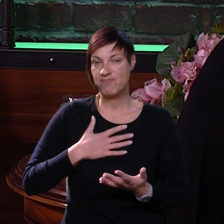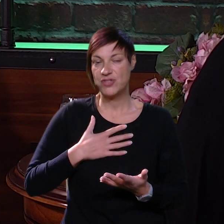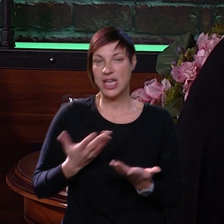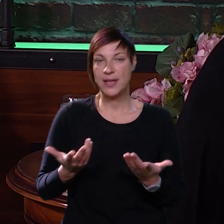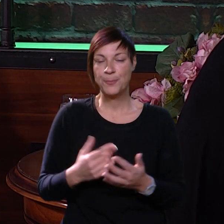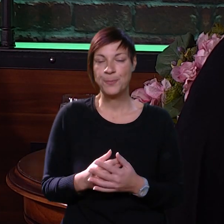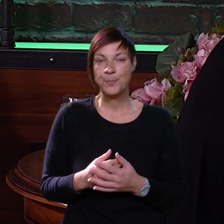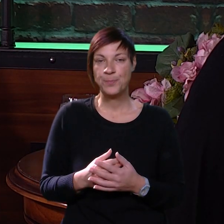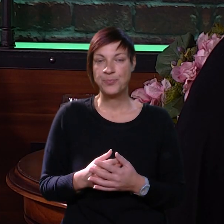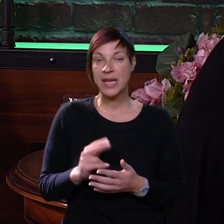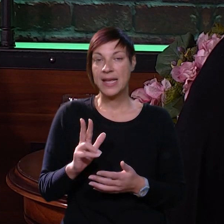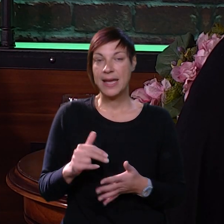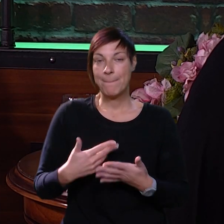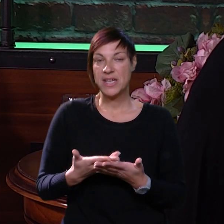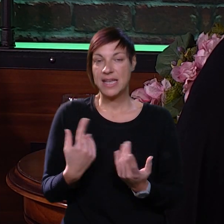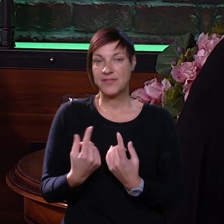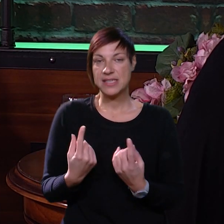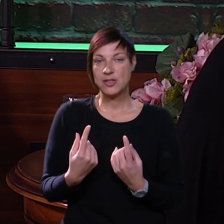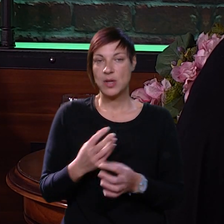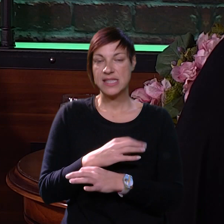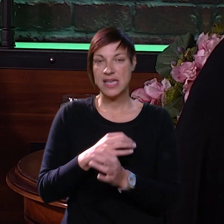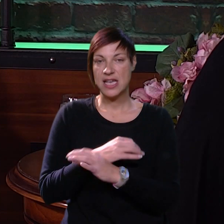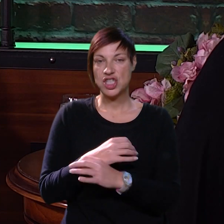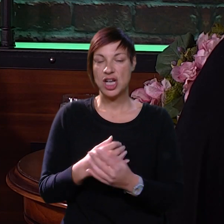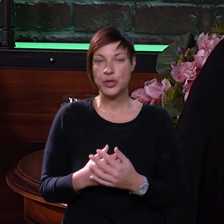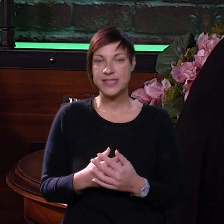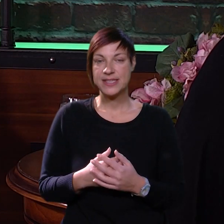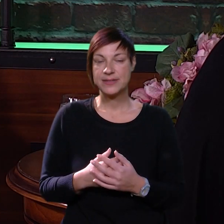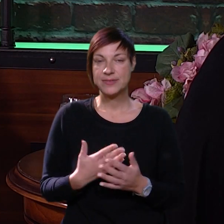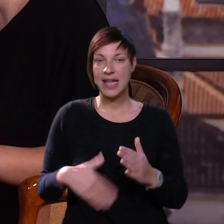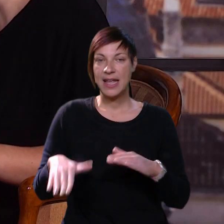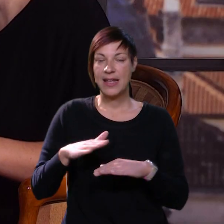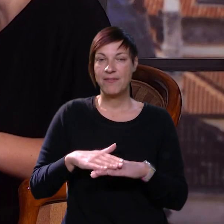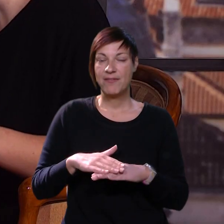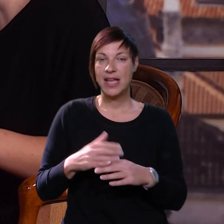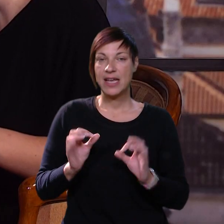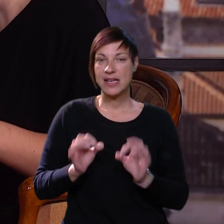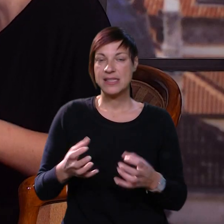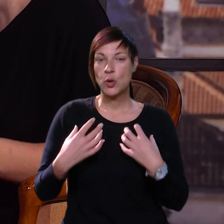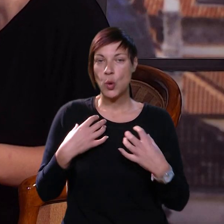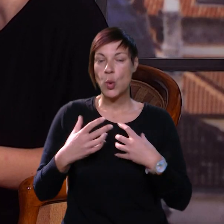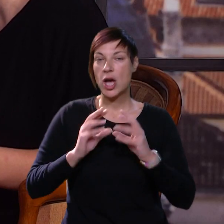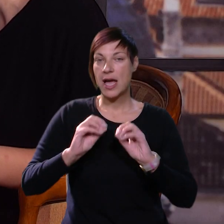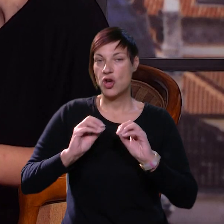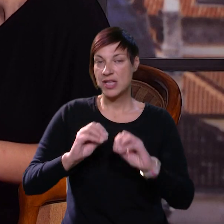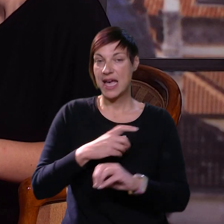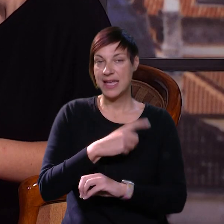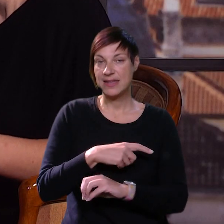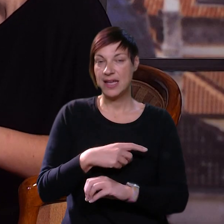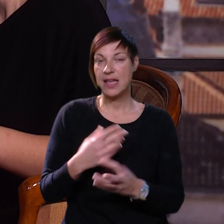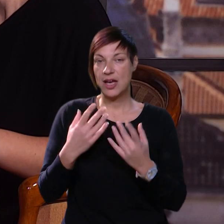za to. Dakle, ima i takvih situacija, nažalost. Velika je sigurna uloga od gajatelja.